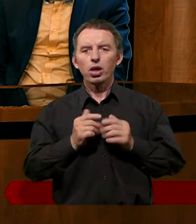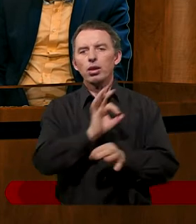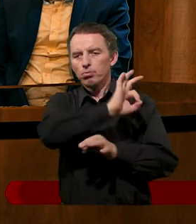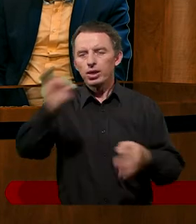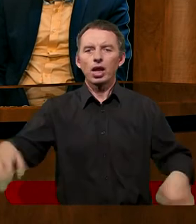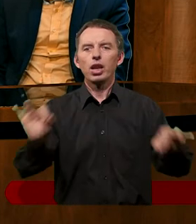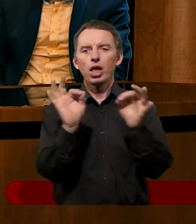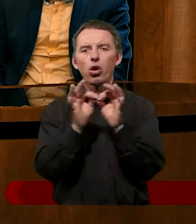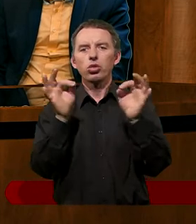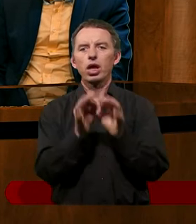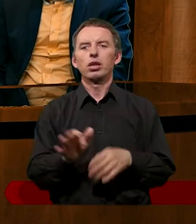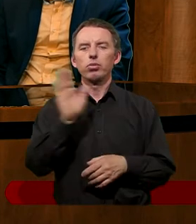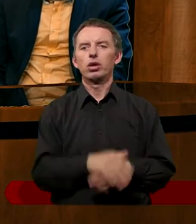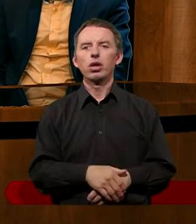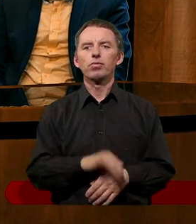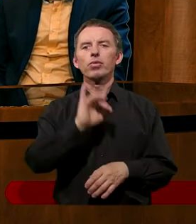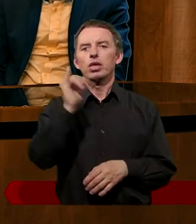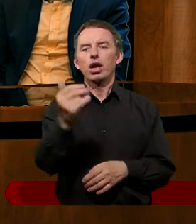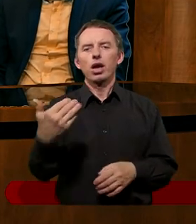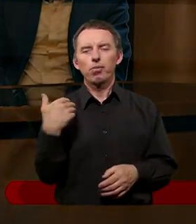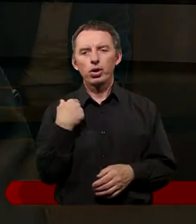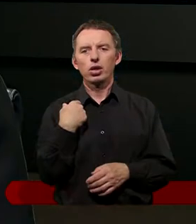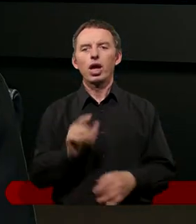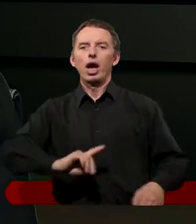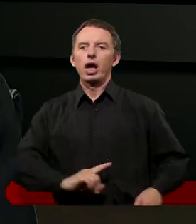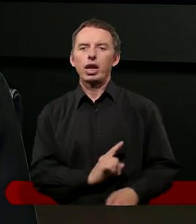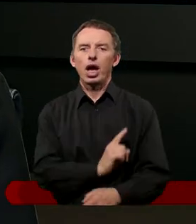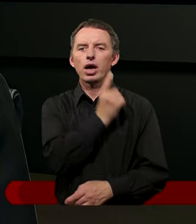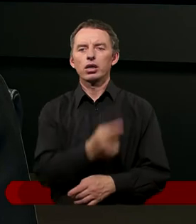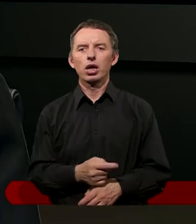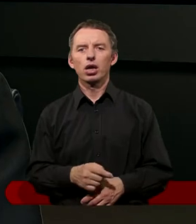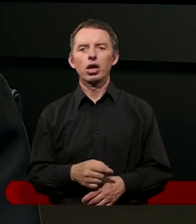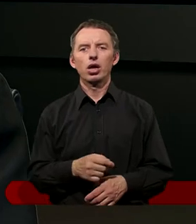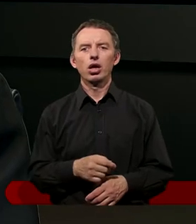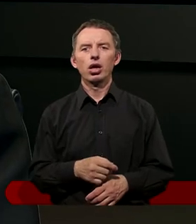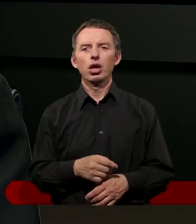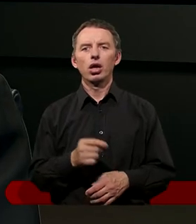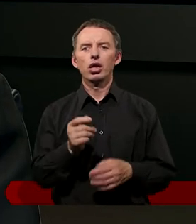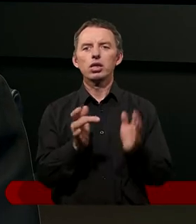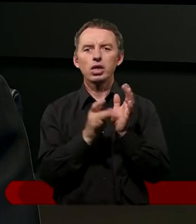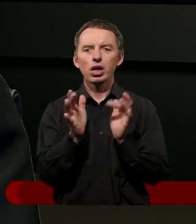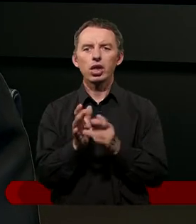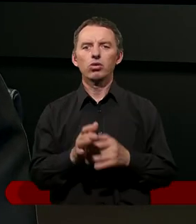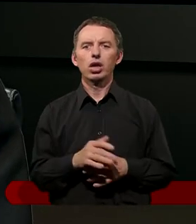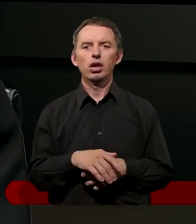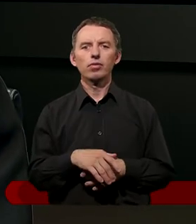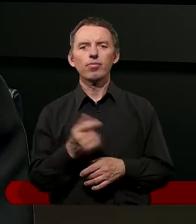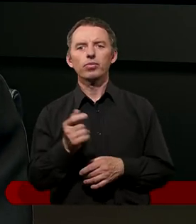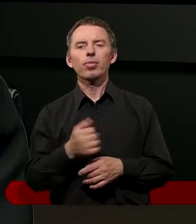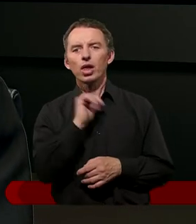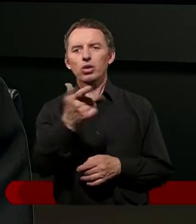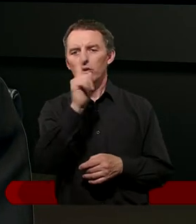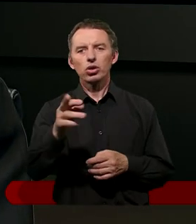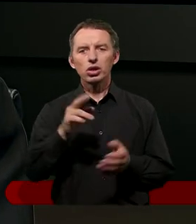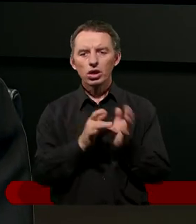relację. Zwróćmy jeszcze uwagę, jaka była reakcja na działania Jezusa, na te cuda